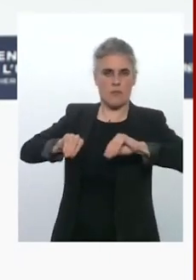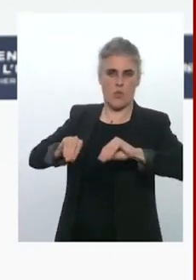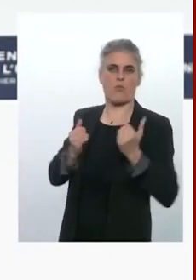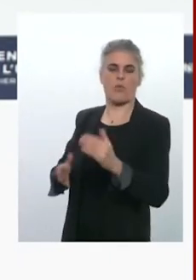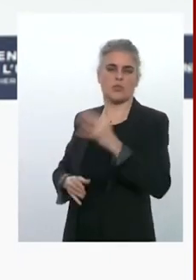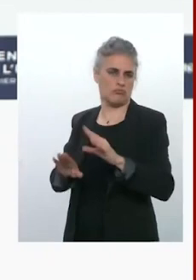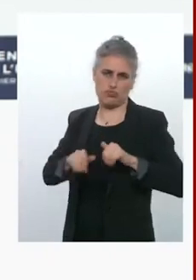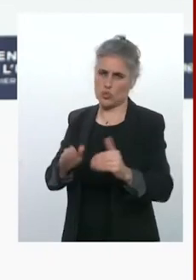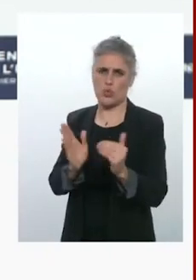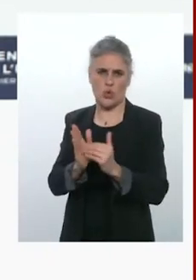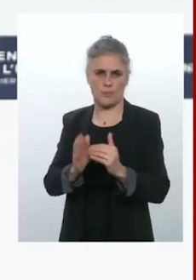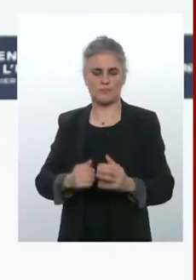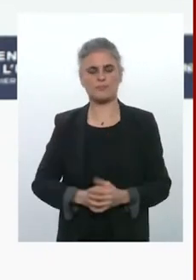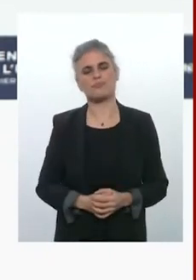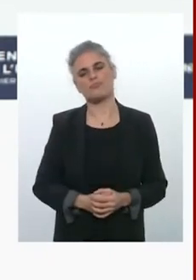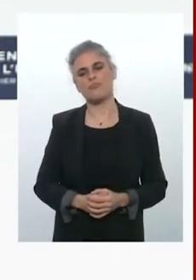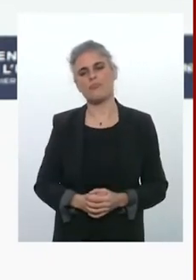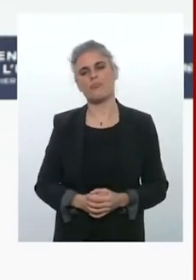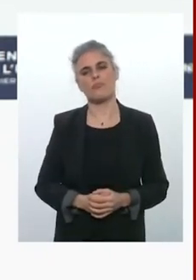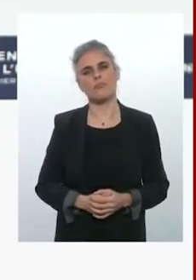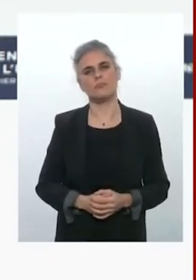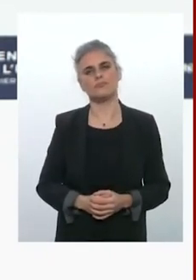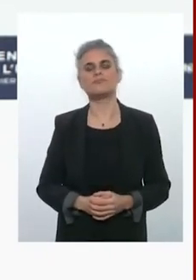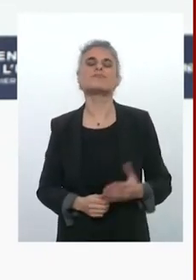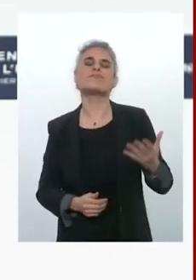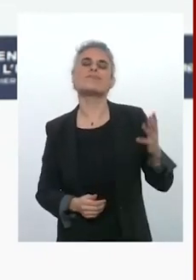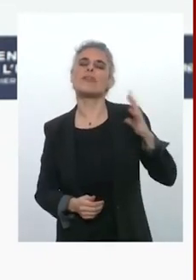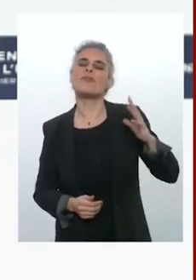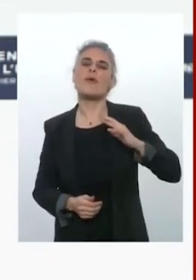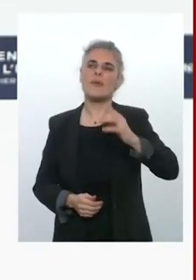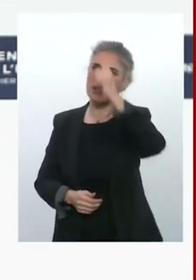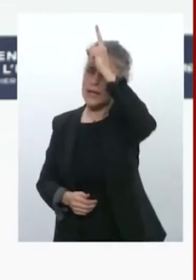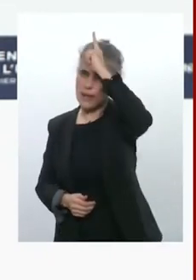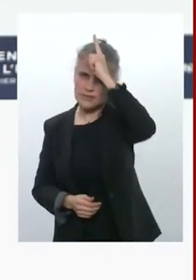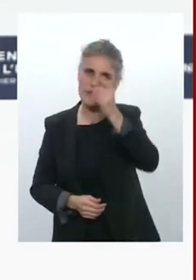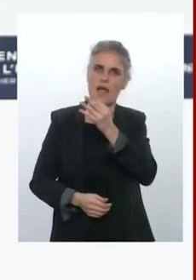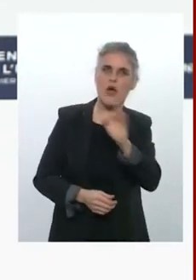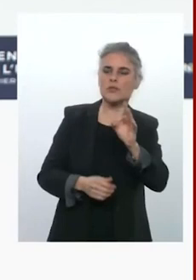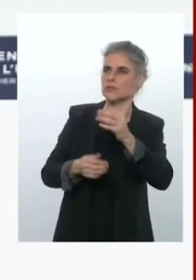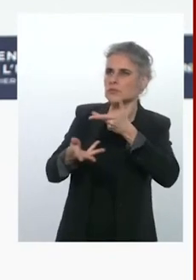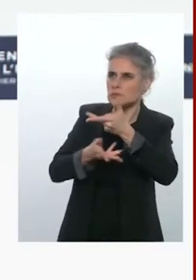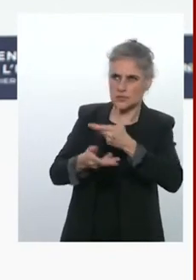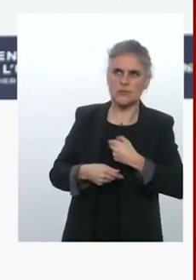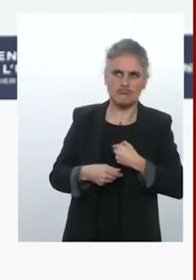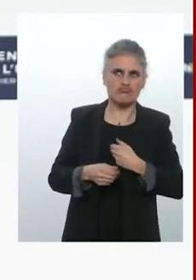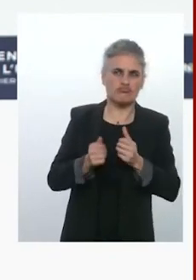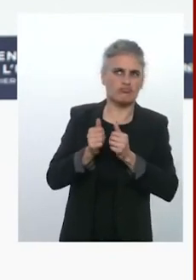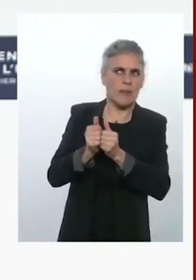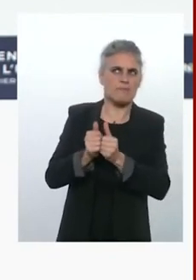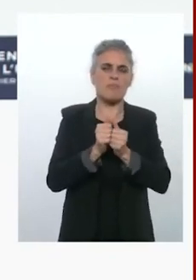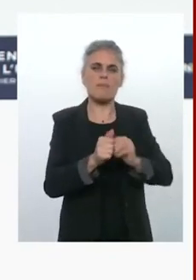monde où l'Allemagne et la France se mettaient d'accord pour convaincre les frugaux. Et dans ce monde-là,'ailleurs, l'Allemagne n'était pas considérée comme